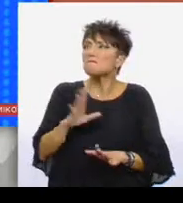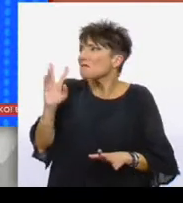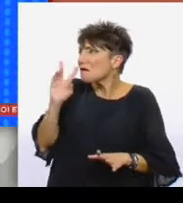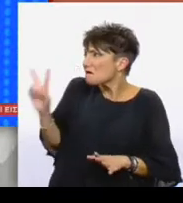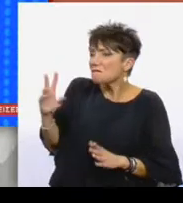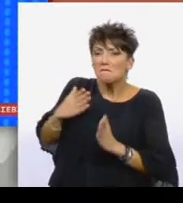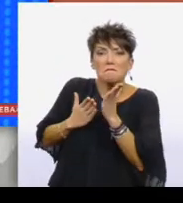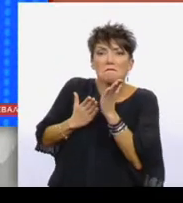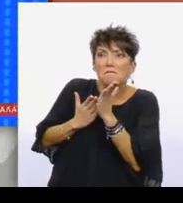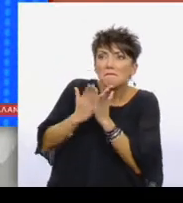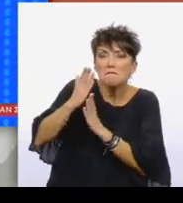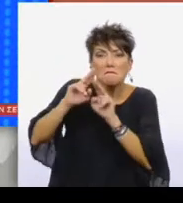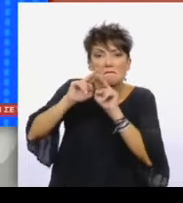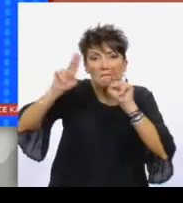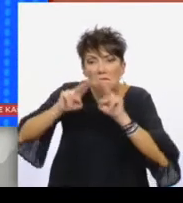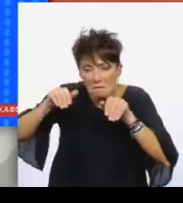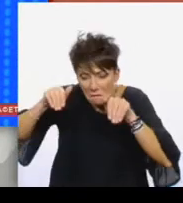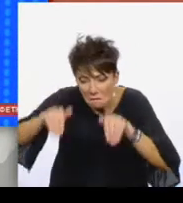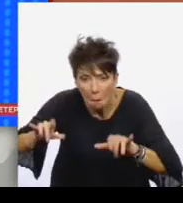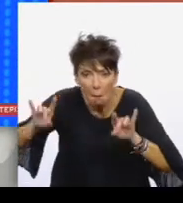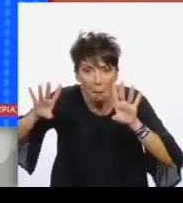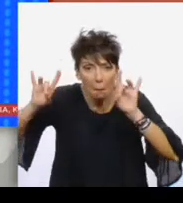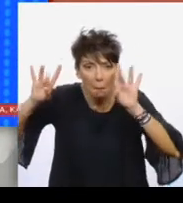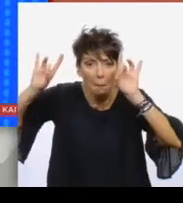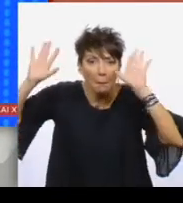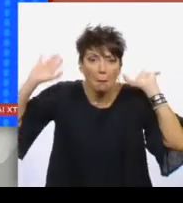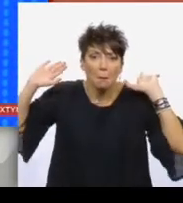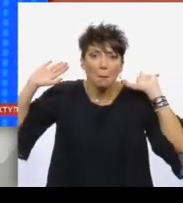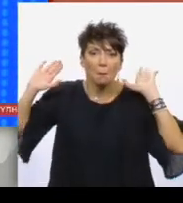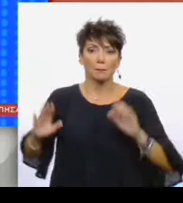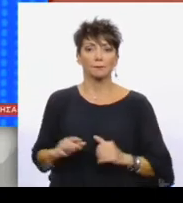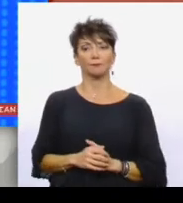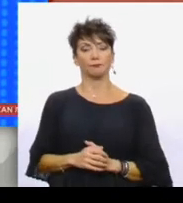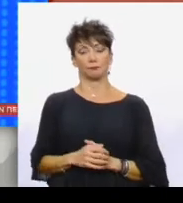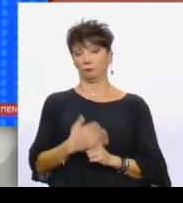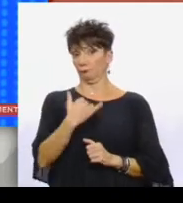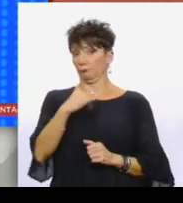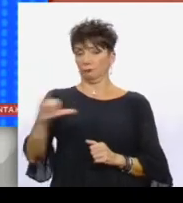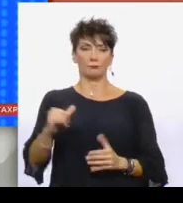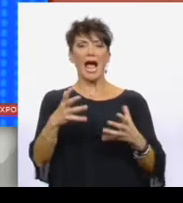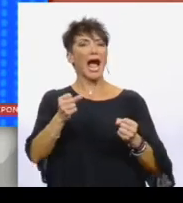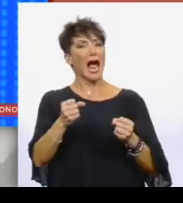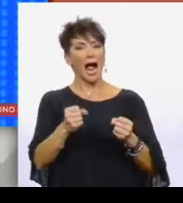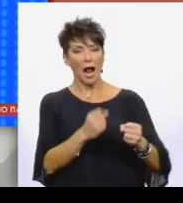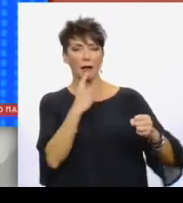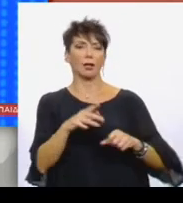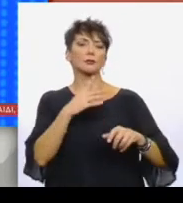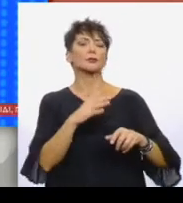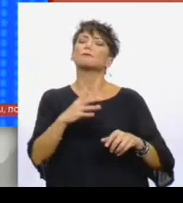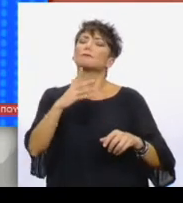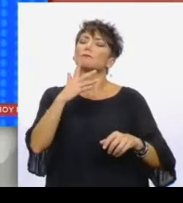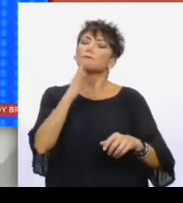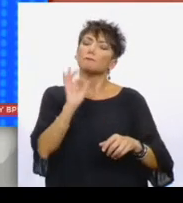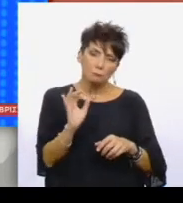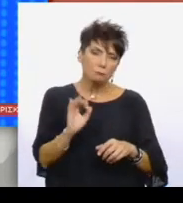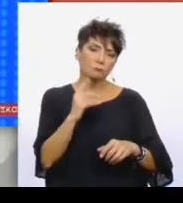Πάμε τώρα στις καταγγελίες για αστυνομική βία σε επιχείρηση της αστυνομίας κατά αντιεξουσιαστών στο Γαλάτσι. Σύμφωνα με τους καταγγέλλοντες, οι αστυνομικοί εισέβαλαν σε καφετέρια και